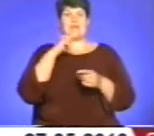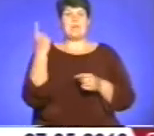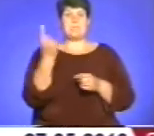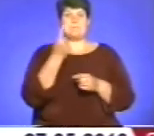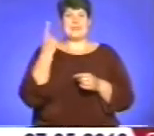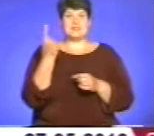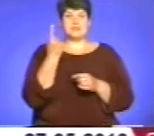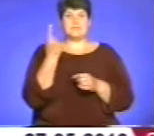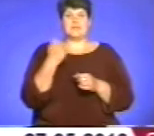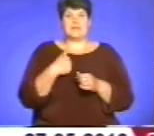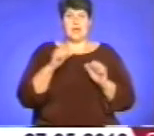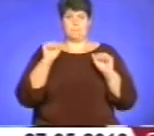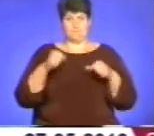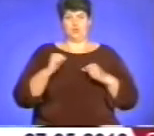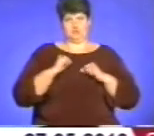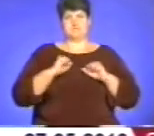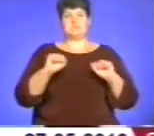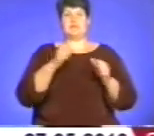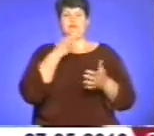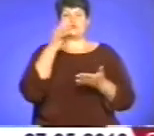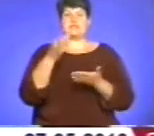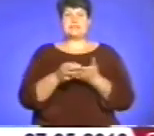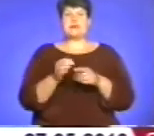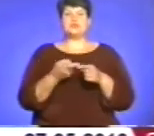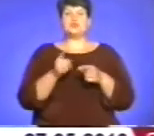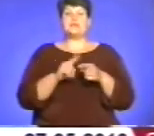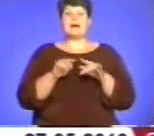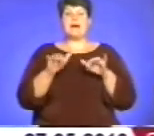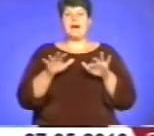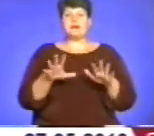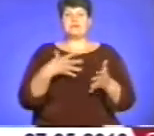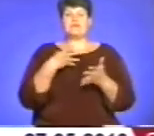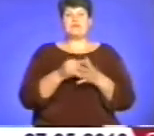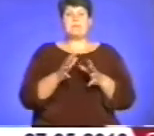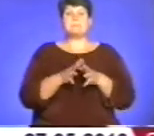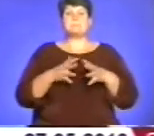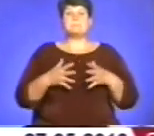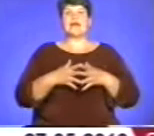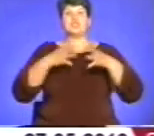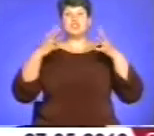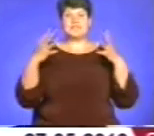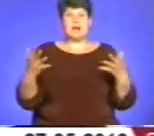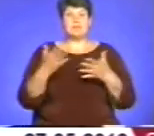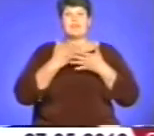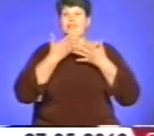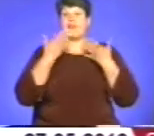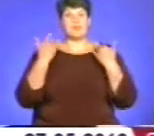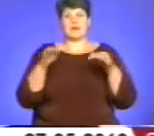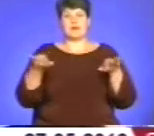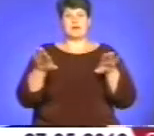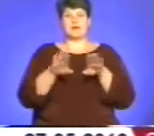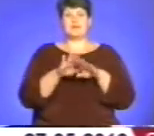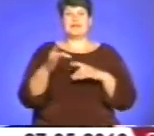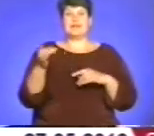Тому я можу сміливо сказати, що ця акція за своїми масштабами немає поки що рівних. І